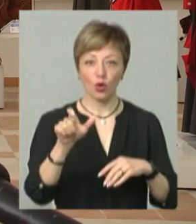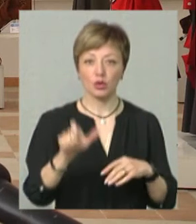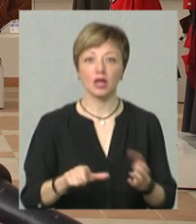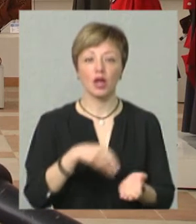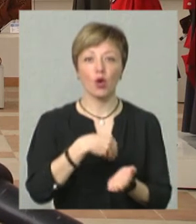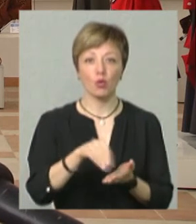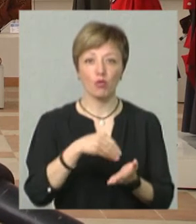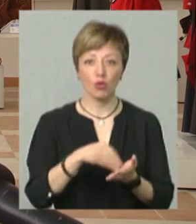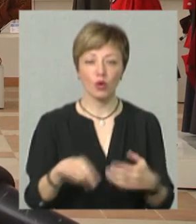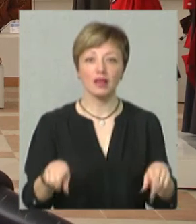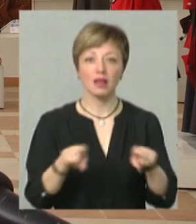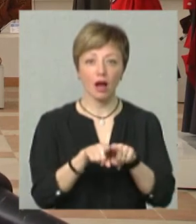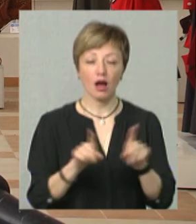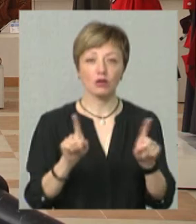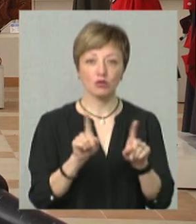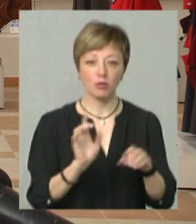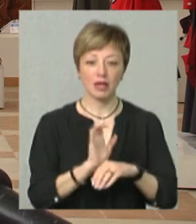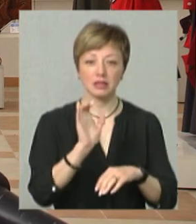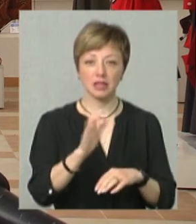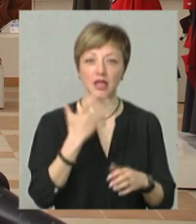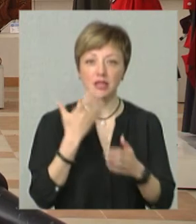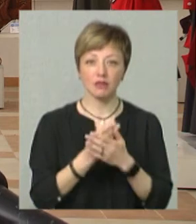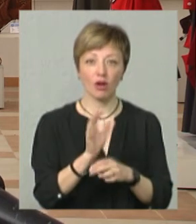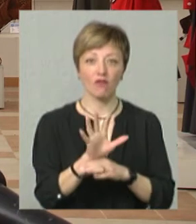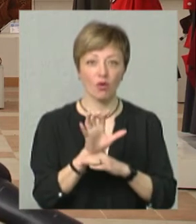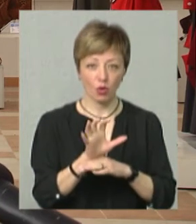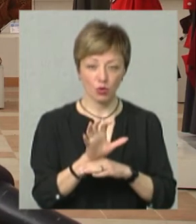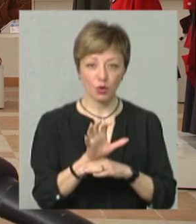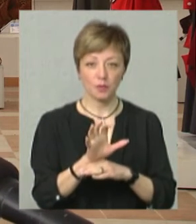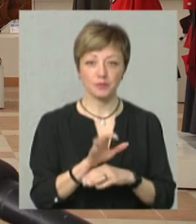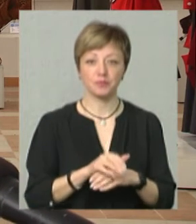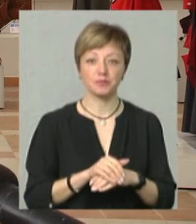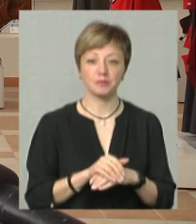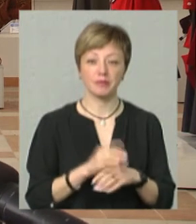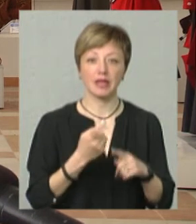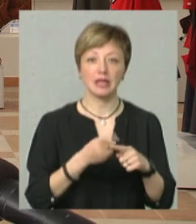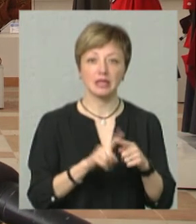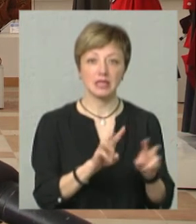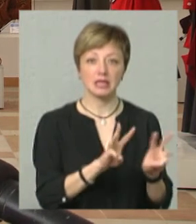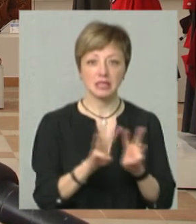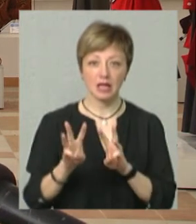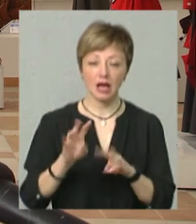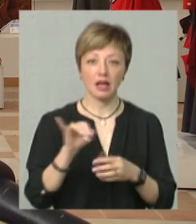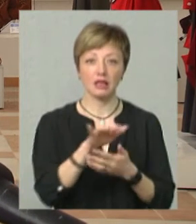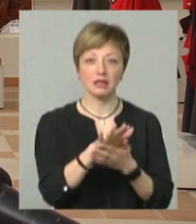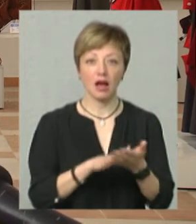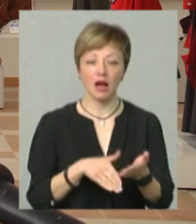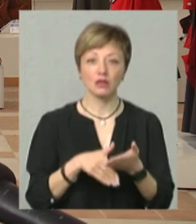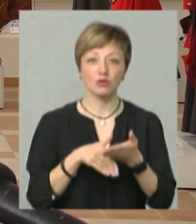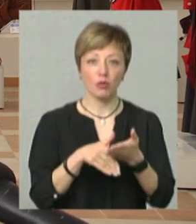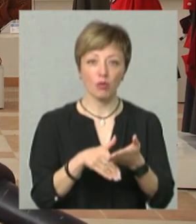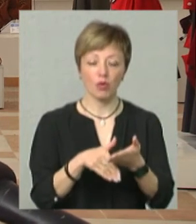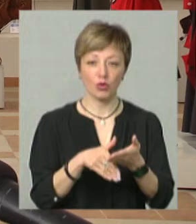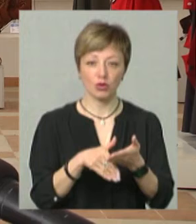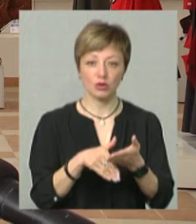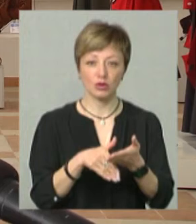купує її таким чином, що вона надсилає своє фото на цей сайт. І далі за допомогою